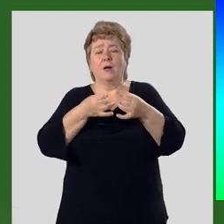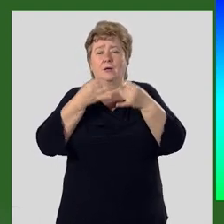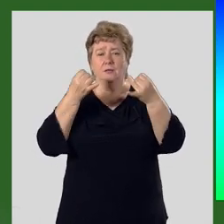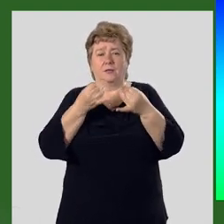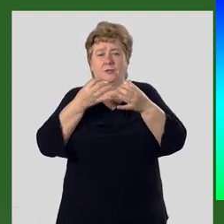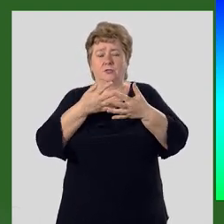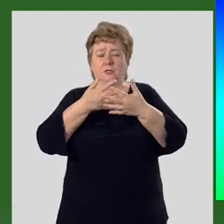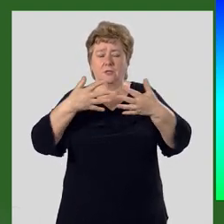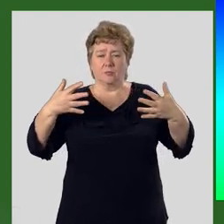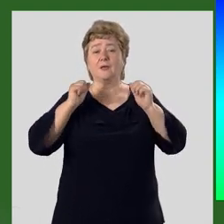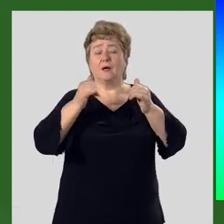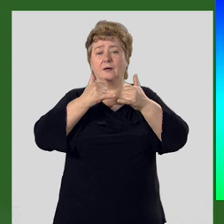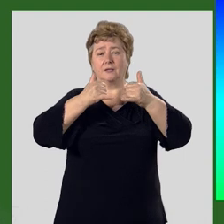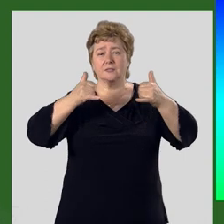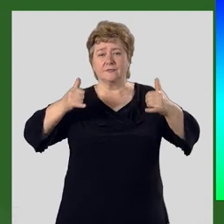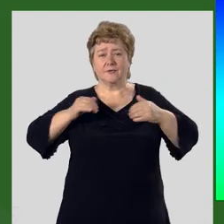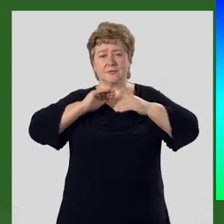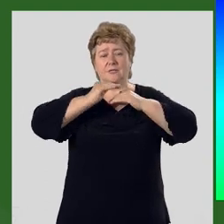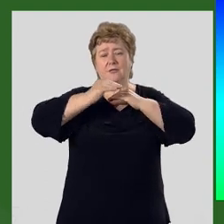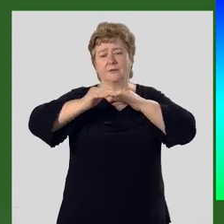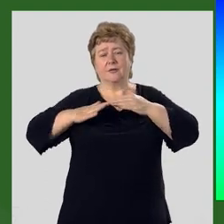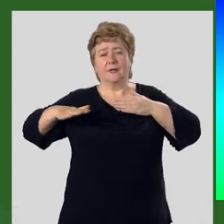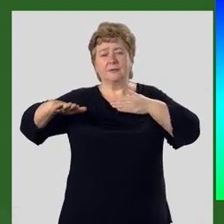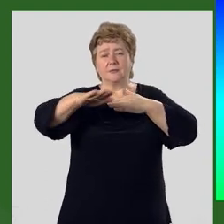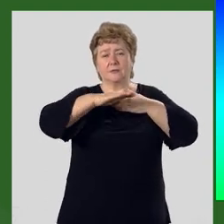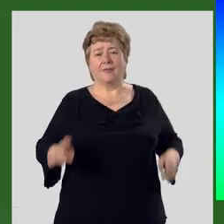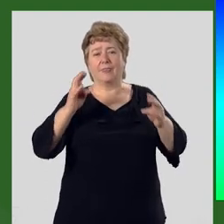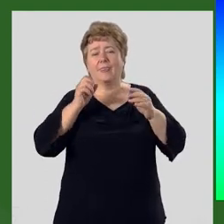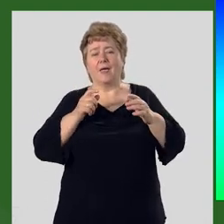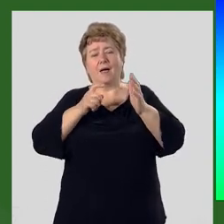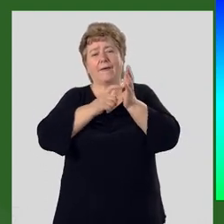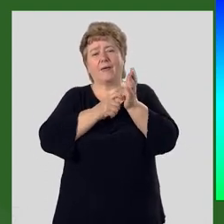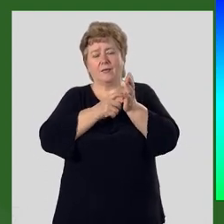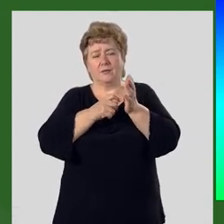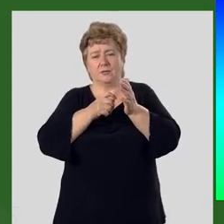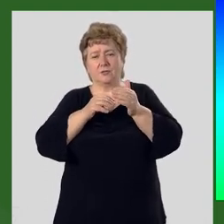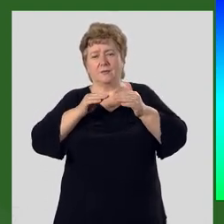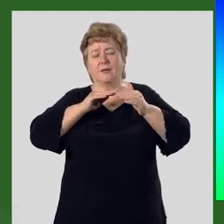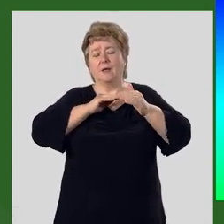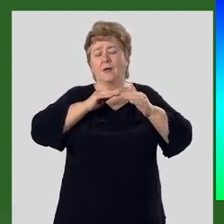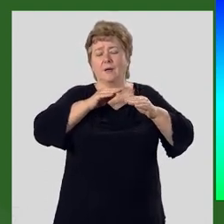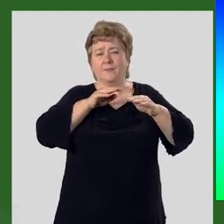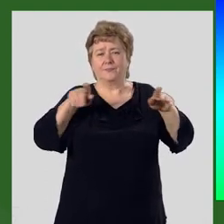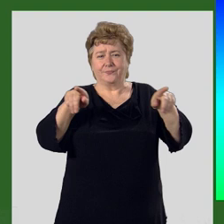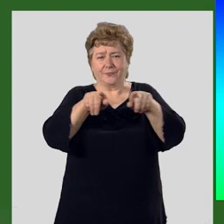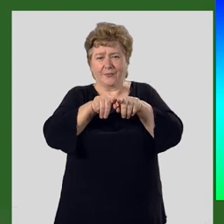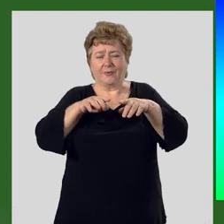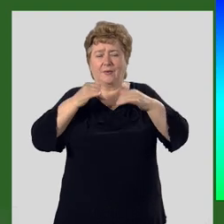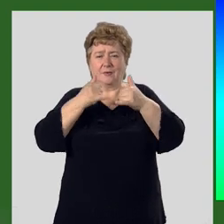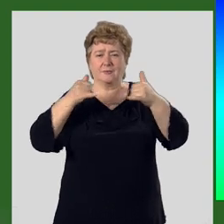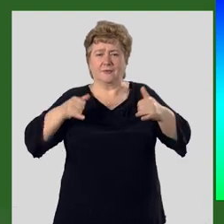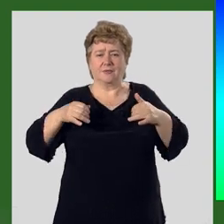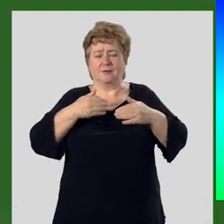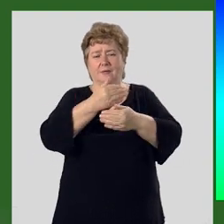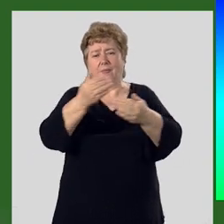таблица? Как развивался рельеф в территории Кыргызстана на геологическом этапе развития